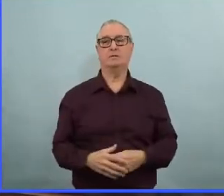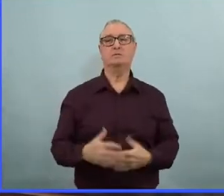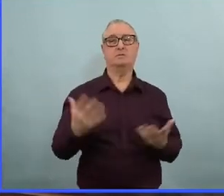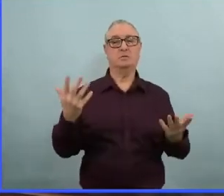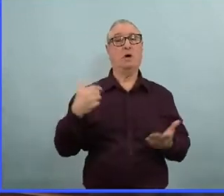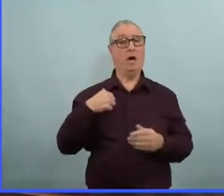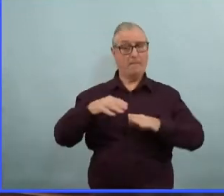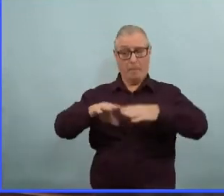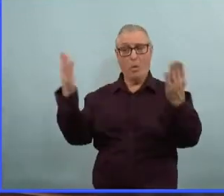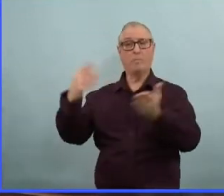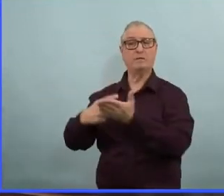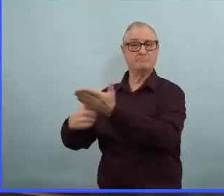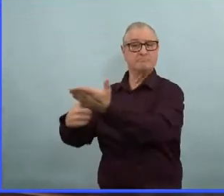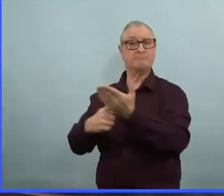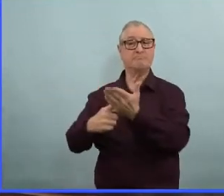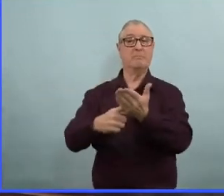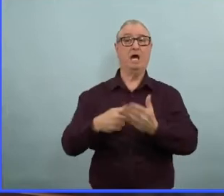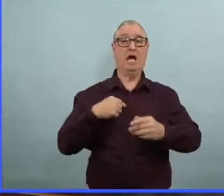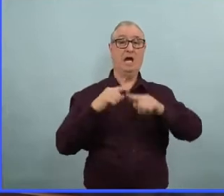la Santé